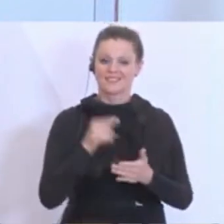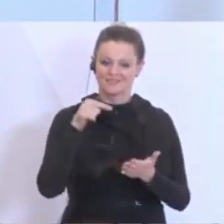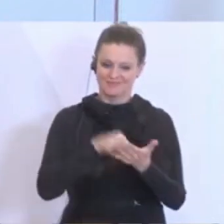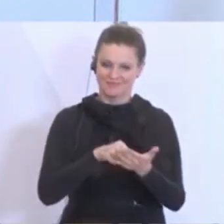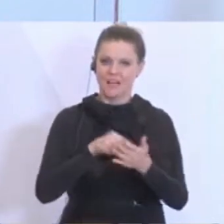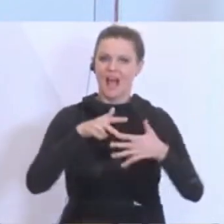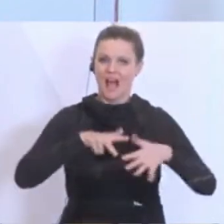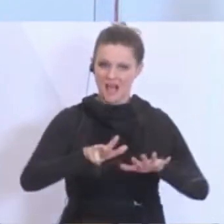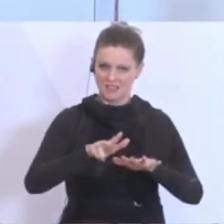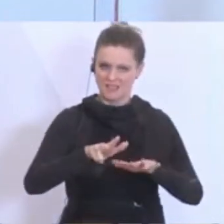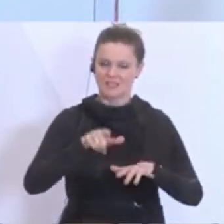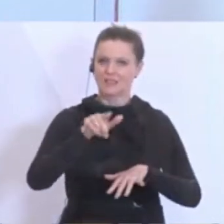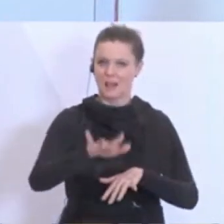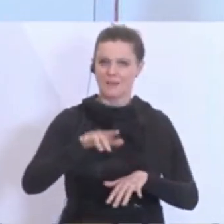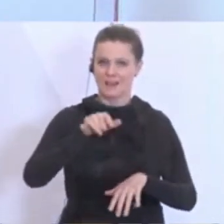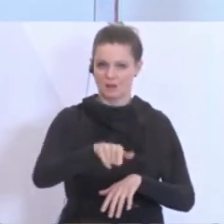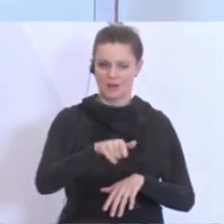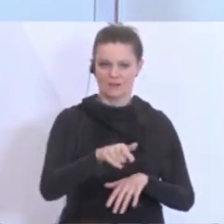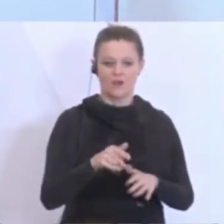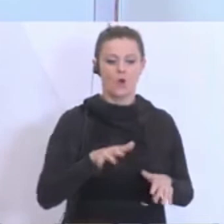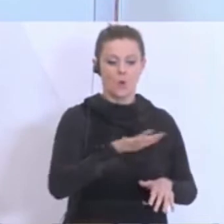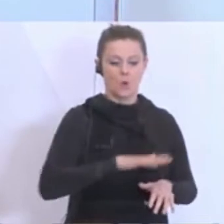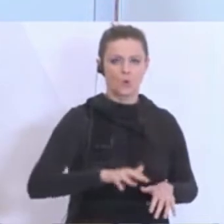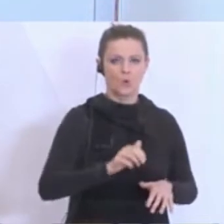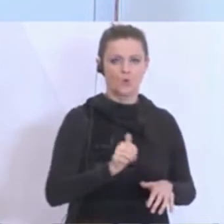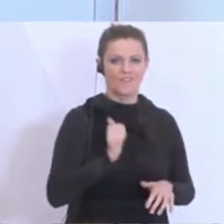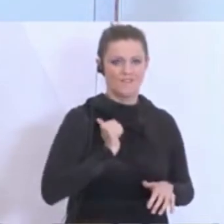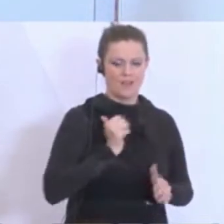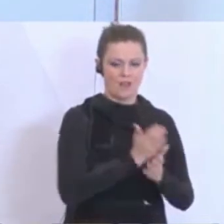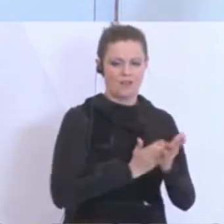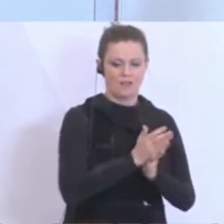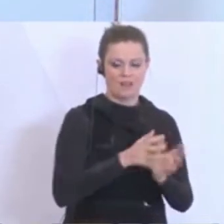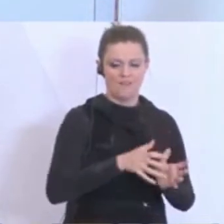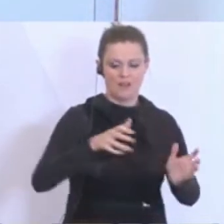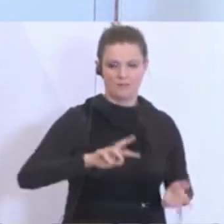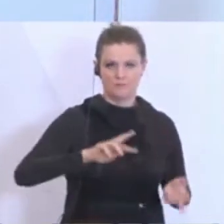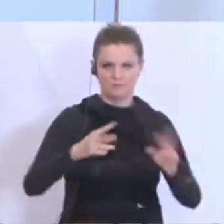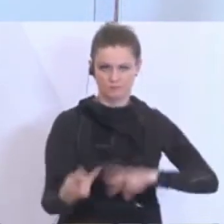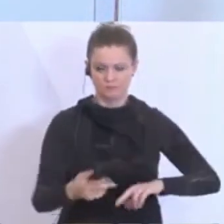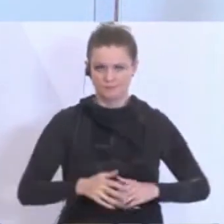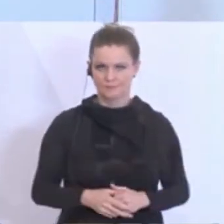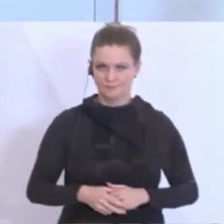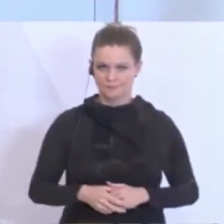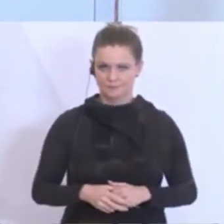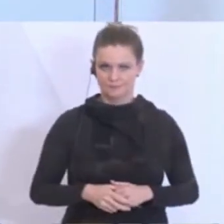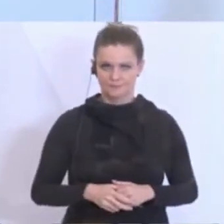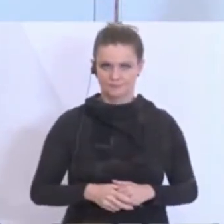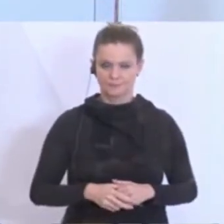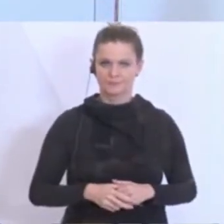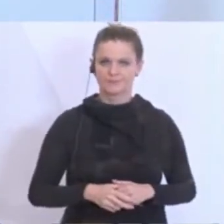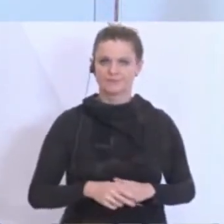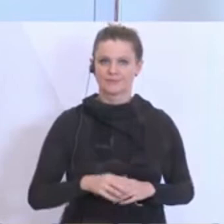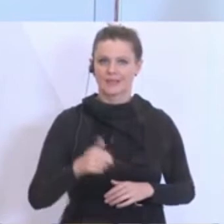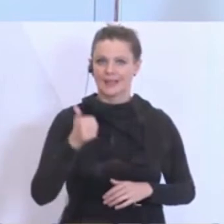Grundverdiener. Die sogenannte Demobil-Machung ist derzeit mit dem 31. Juli